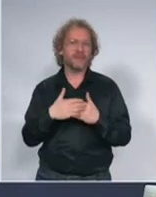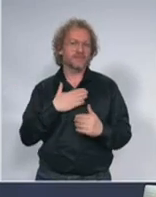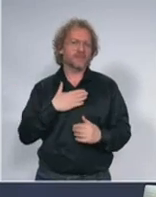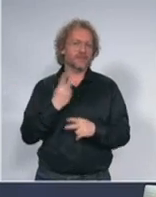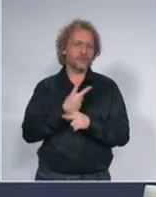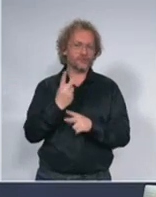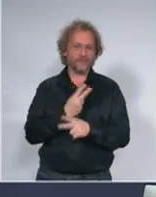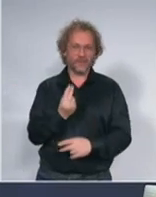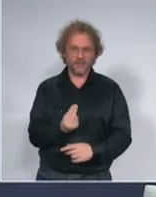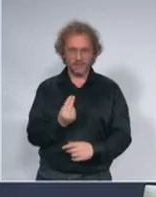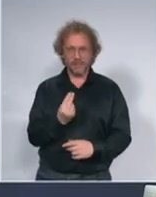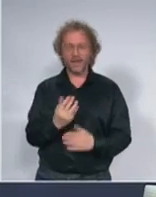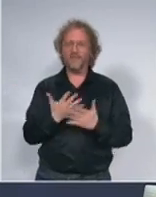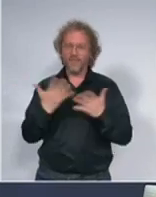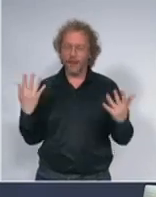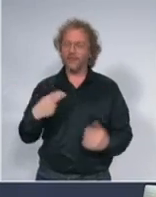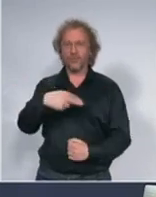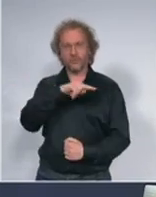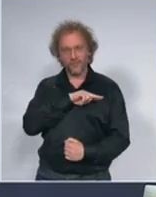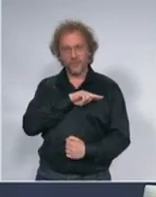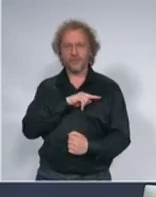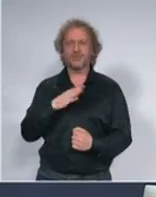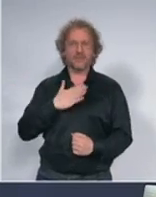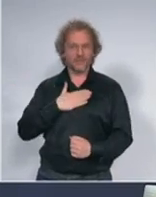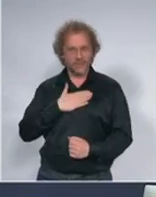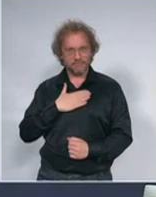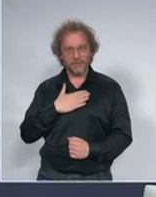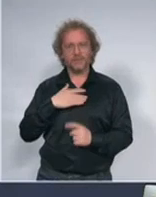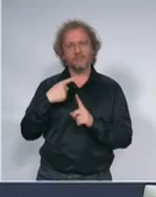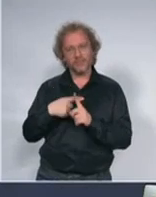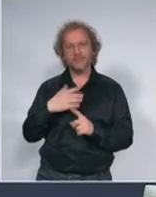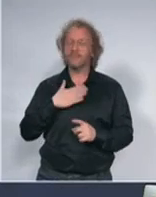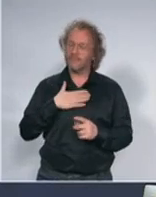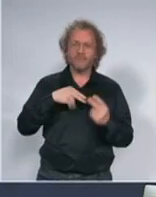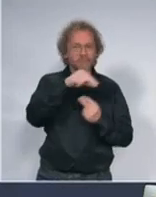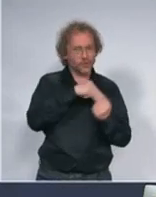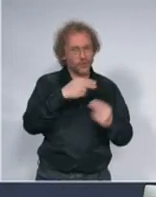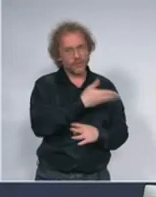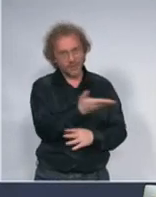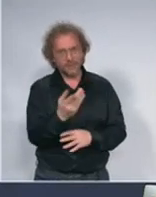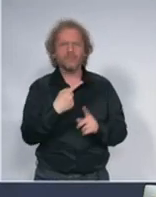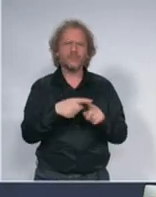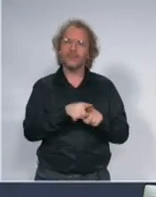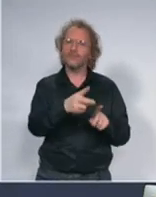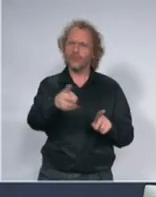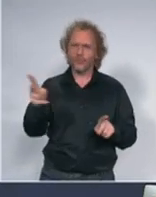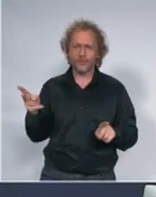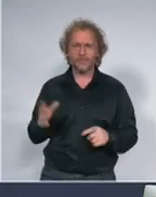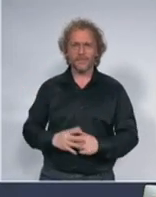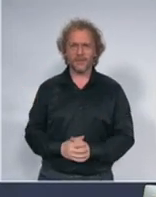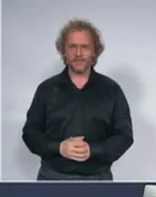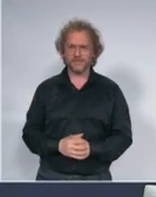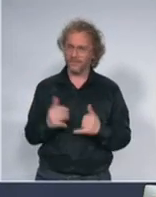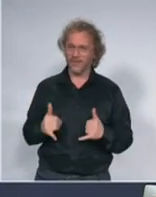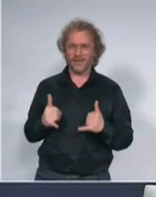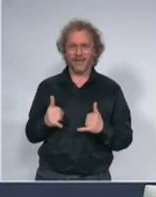odgovornost prema sebi, ali i njihovim porodicama i svima ostalima. Ja sam danas obišla